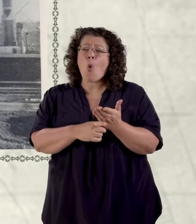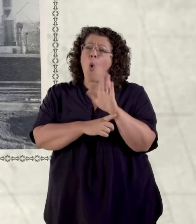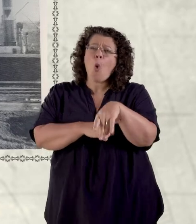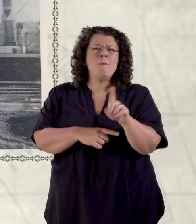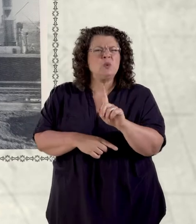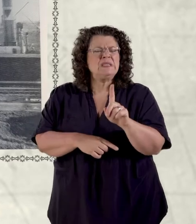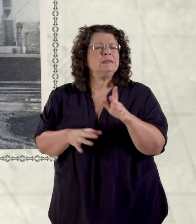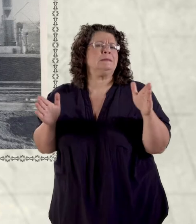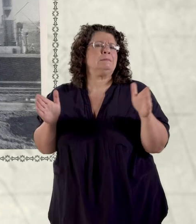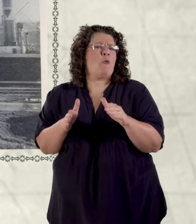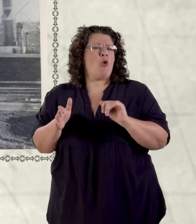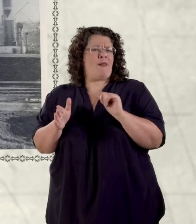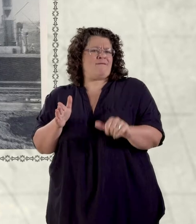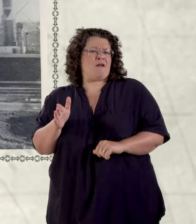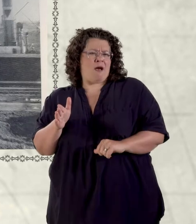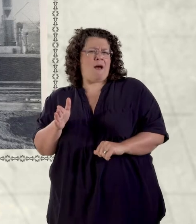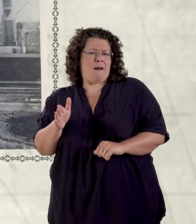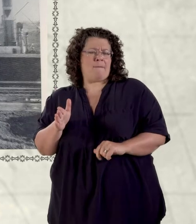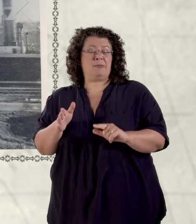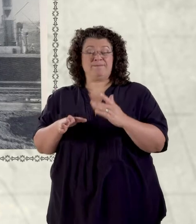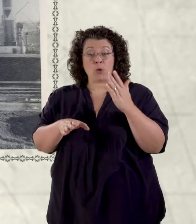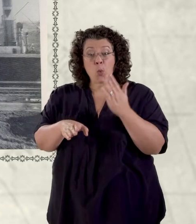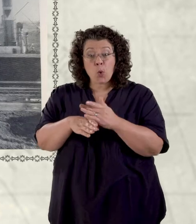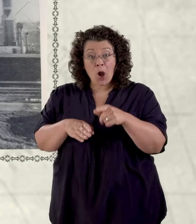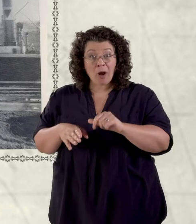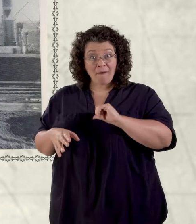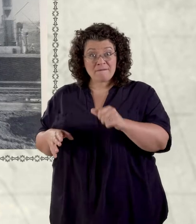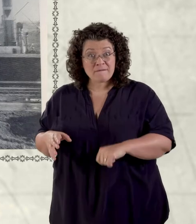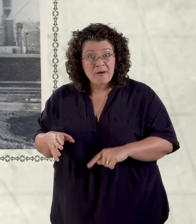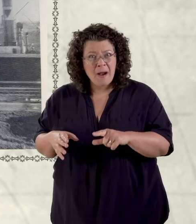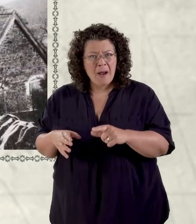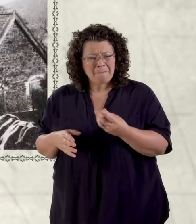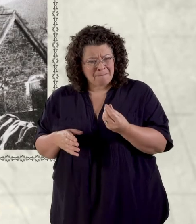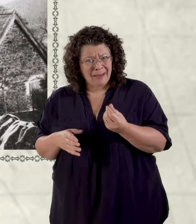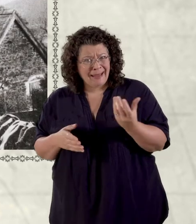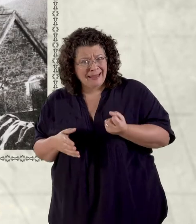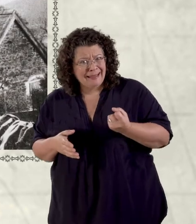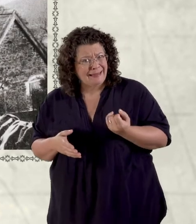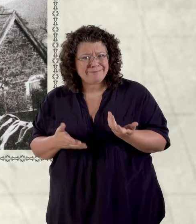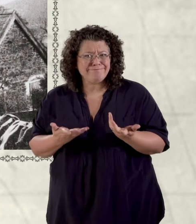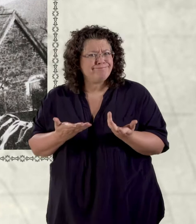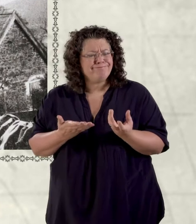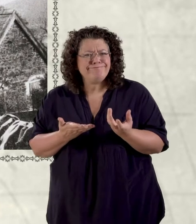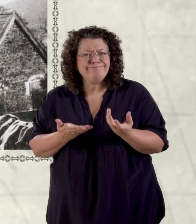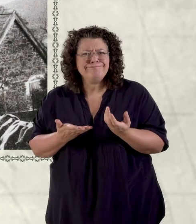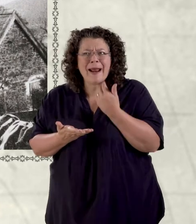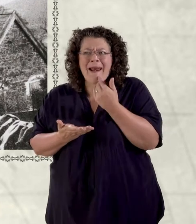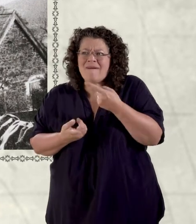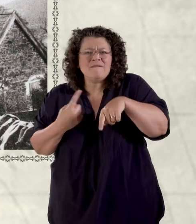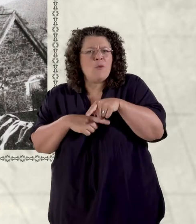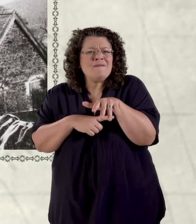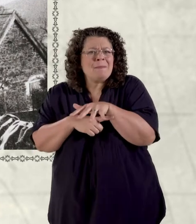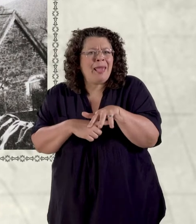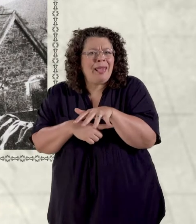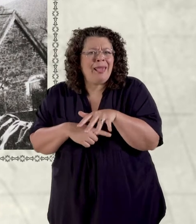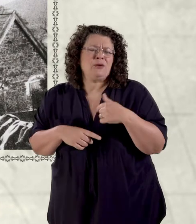byddai fi adael yr ysgol yn un ar ddeg mwy i ddod, er mwyn helpu'n had. Ond oedd gweithio'r fferm ddim yn dod at digon o bres i ni